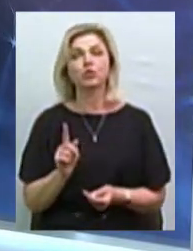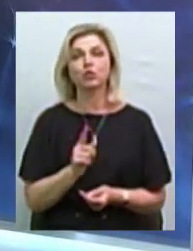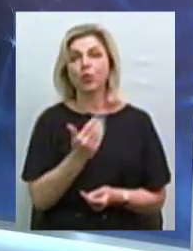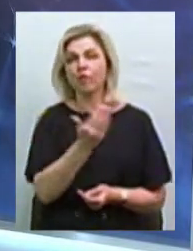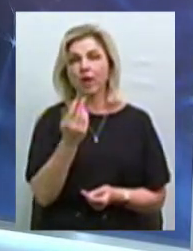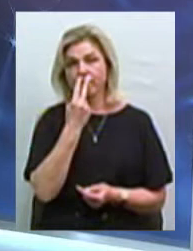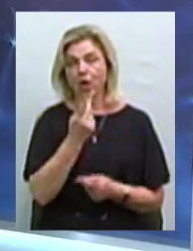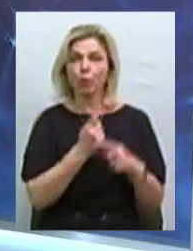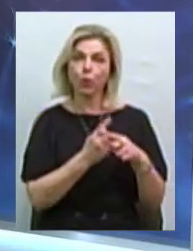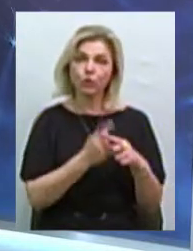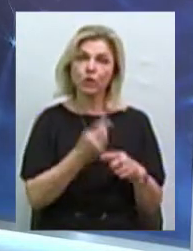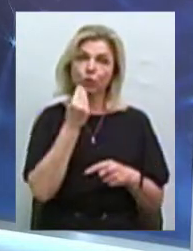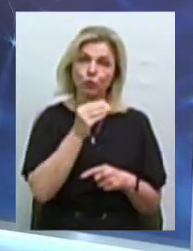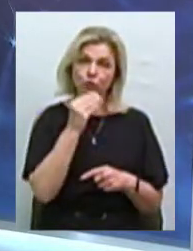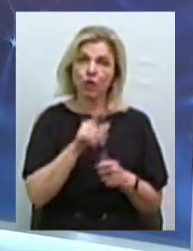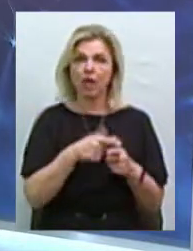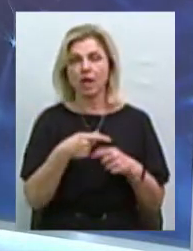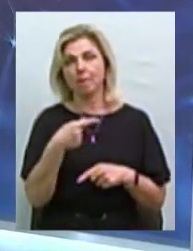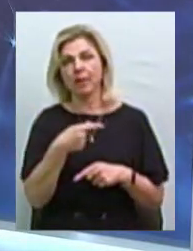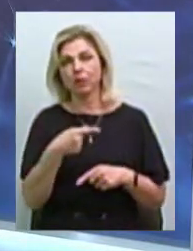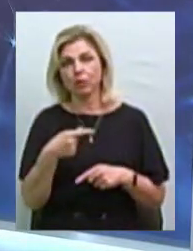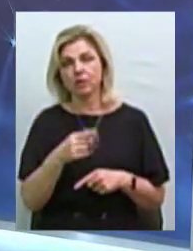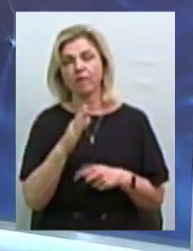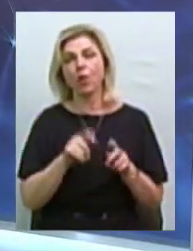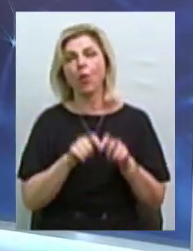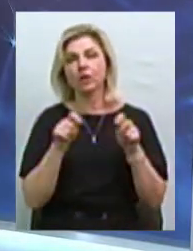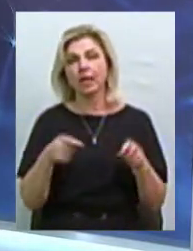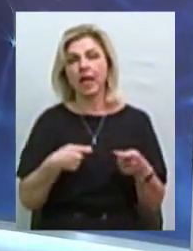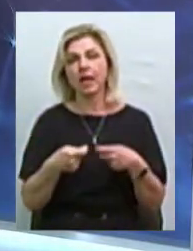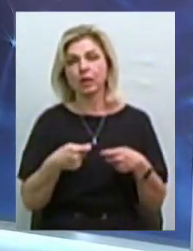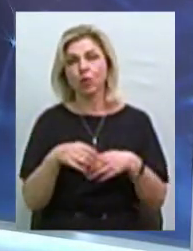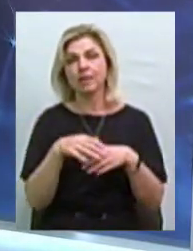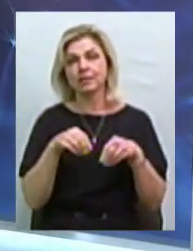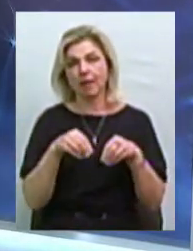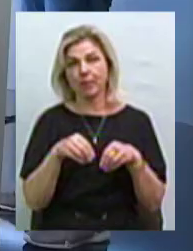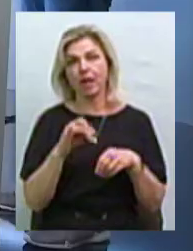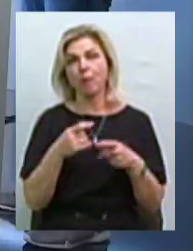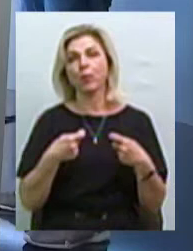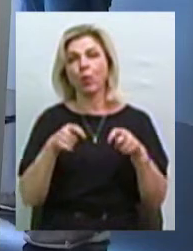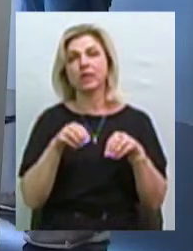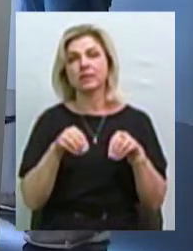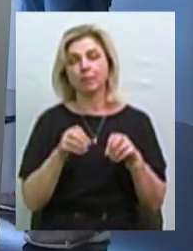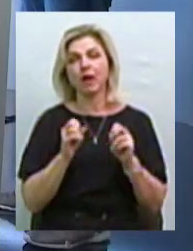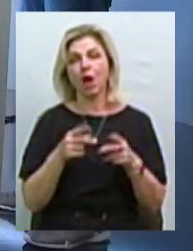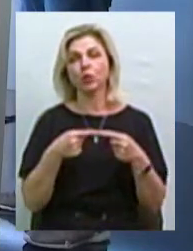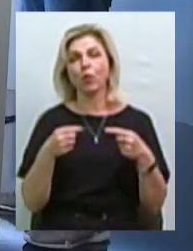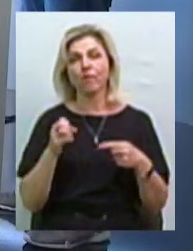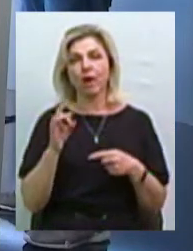більше плюсів або мінусів у можливості відкриття ринку землі і продажу землі як товар? Олександр, почнемо з вас.